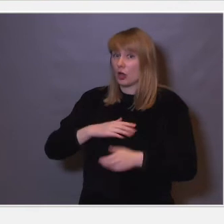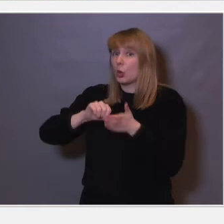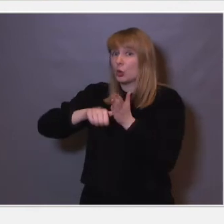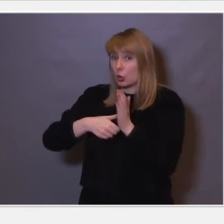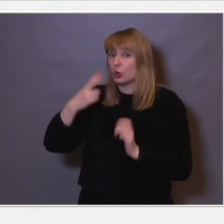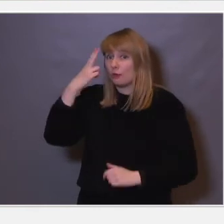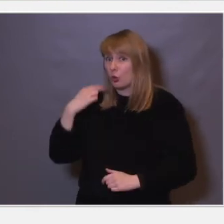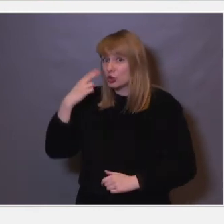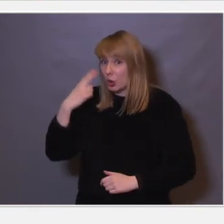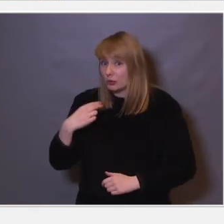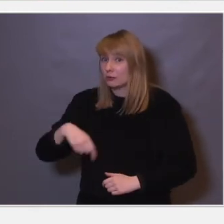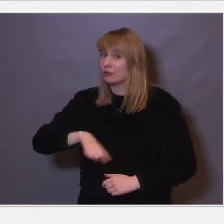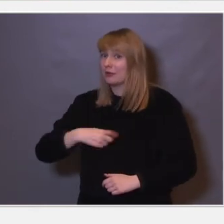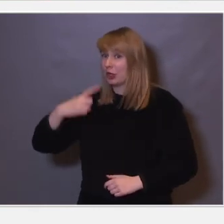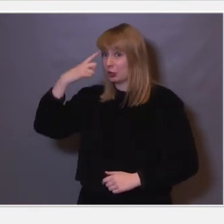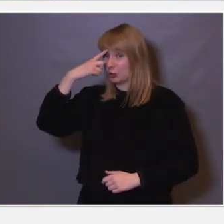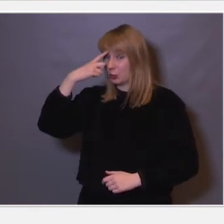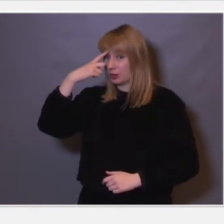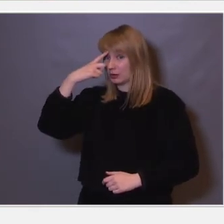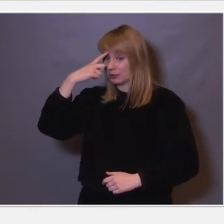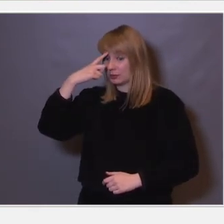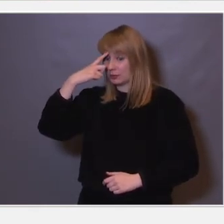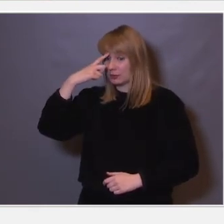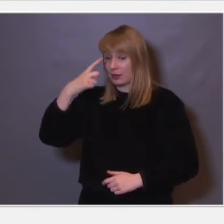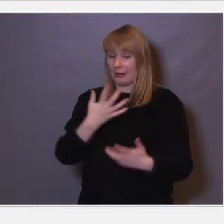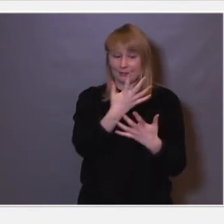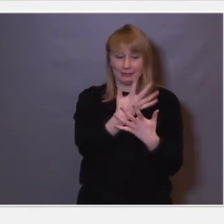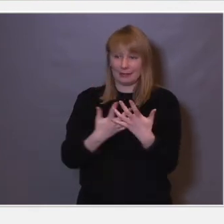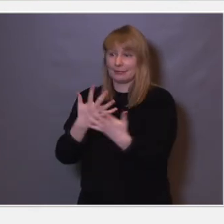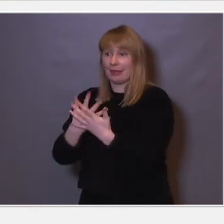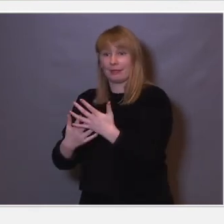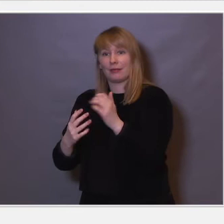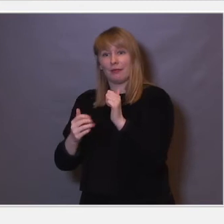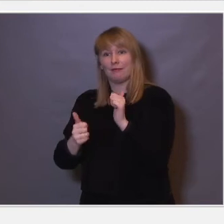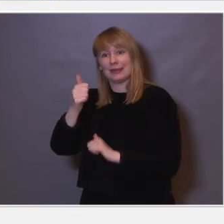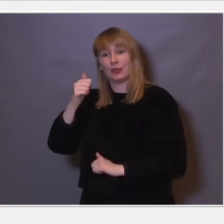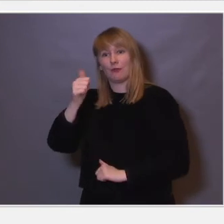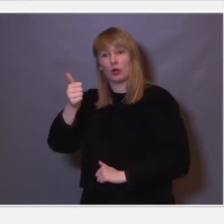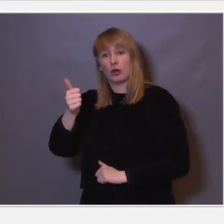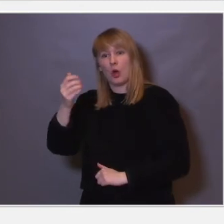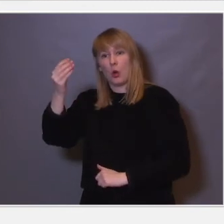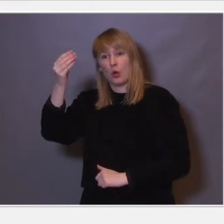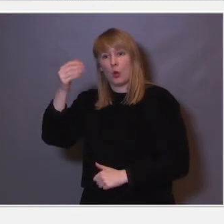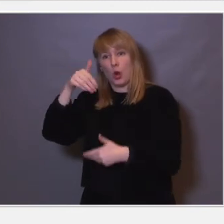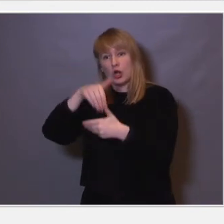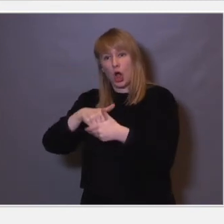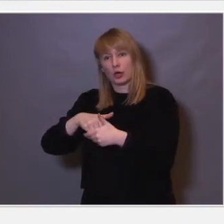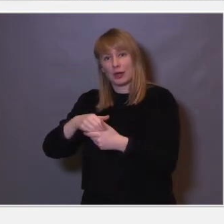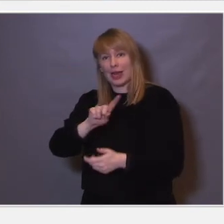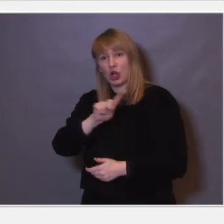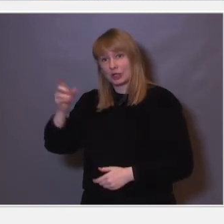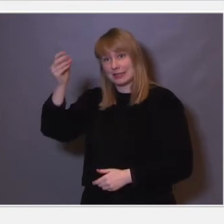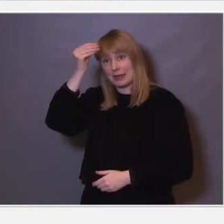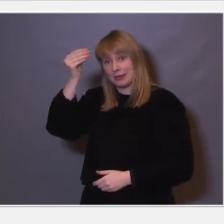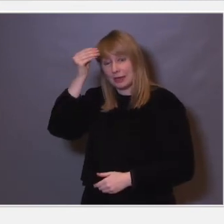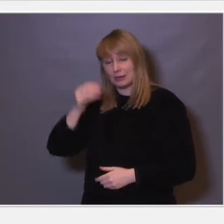gjorde at vi da nå tror at nettopp disse nettene her er viktig for å lagre langtidsminner. Så kan man